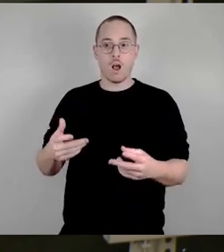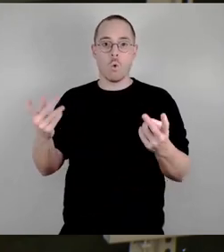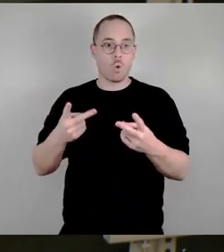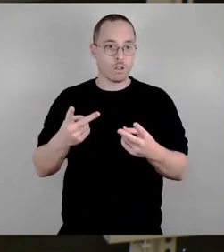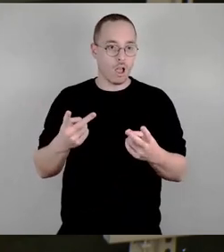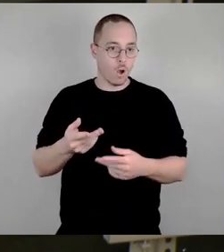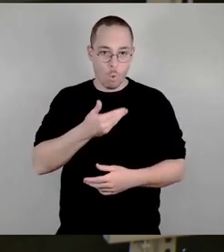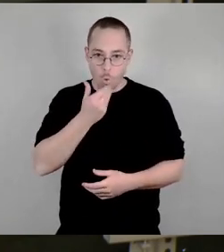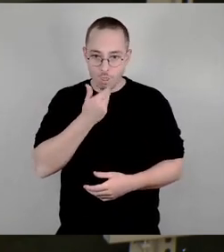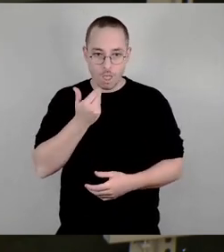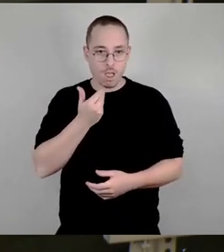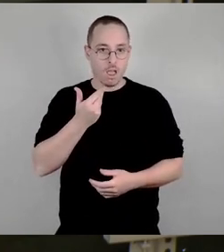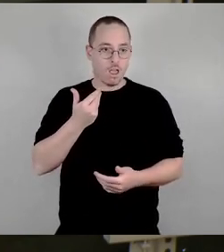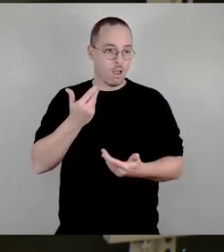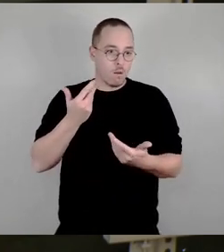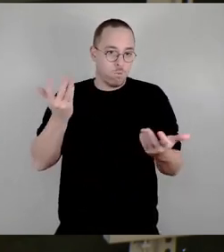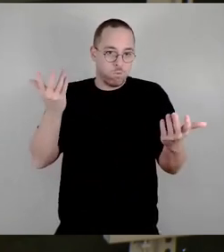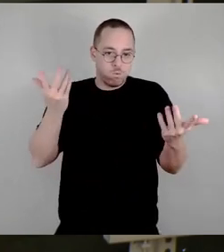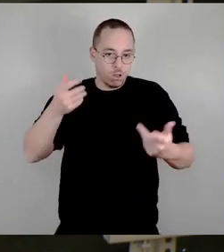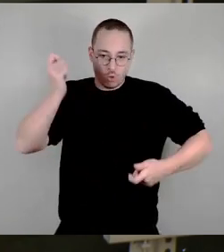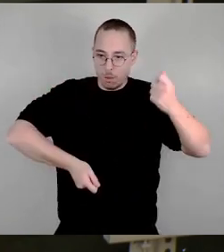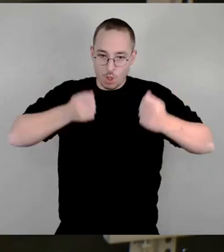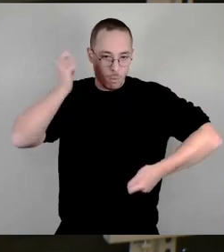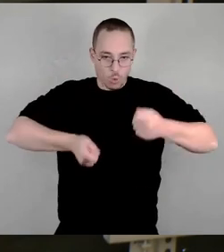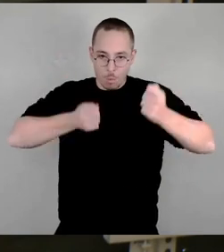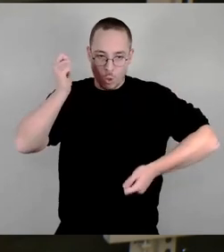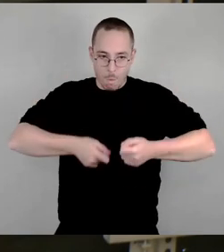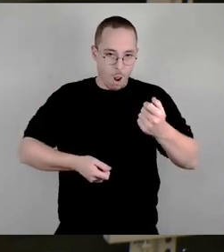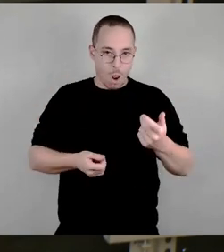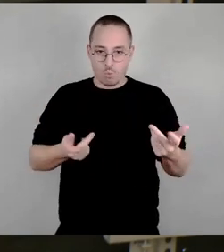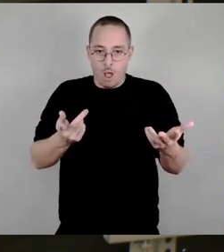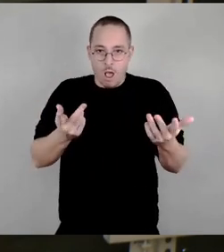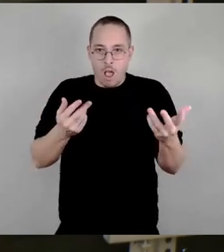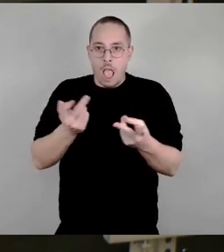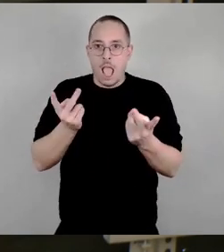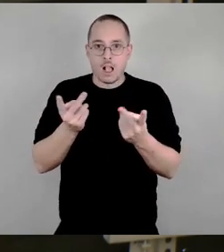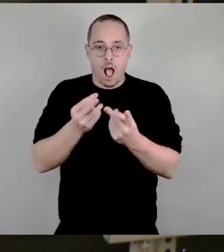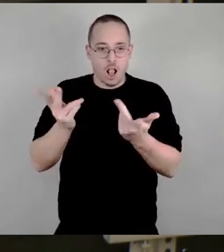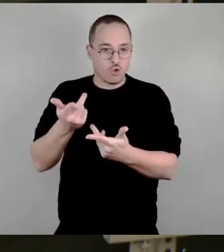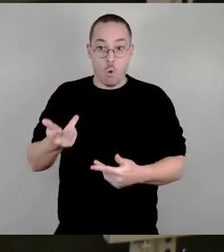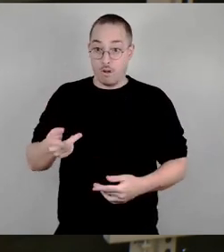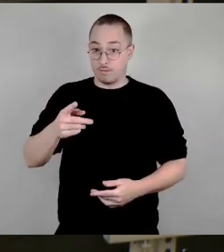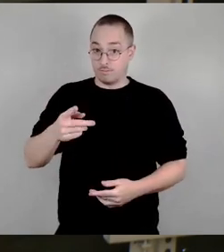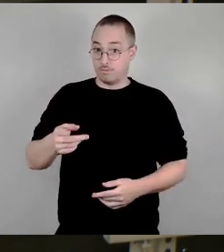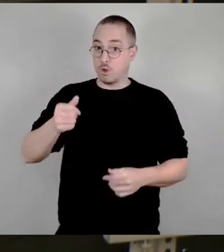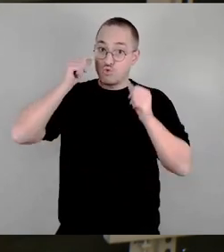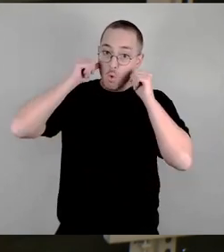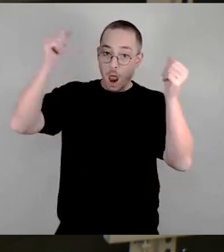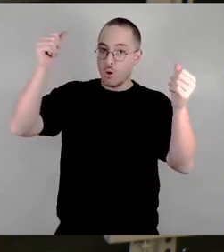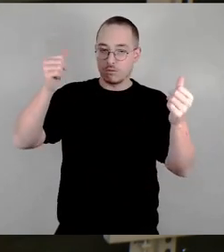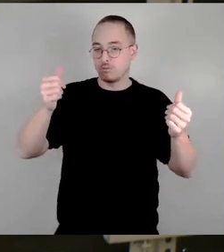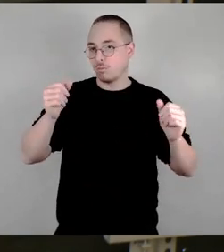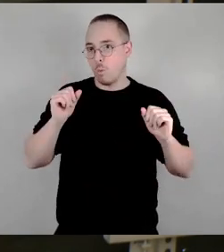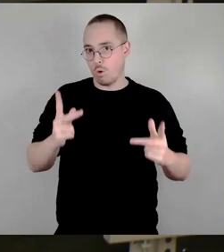ob das eben mit einer Trommel oder mit einem anderen akustischen Instrument, was sehr laut sein